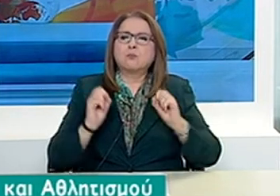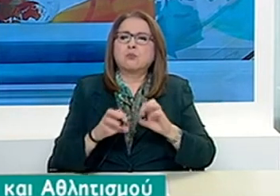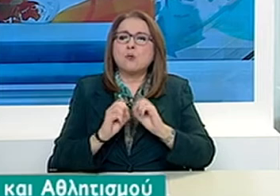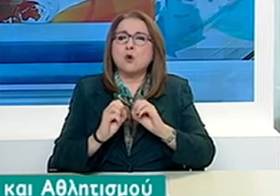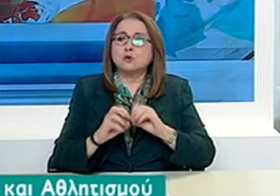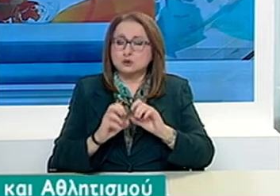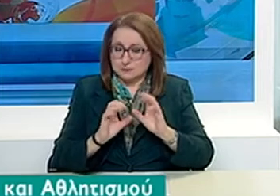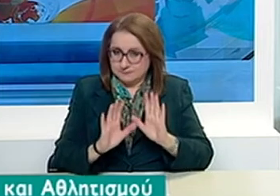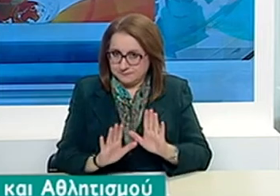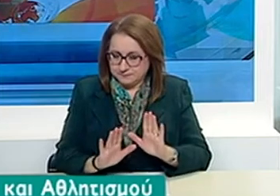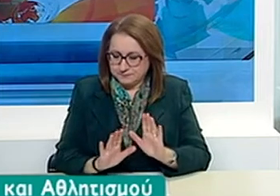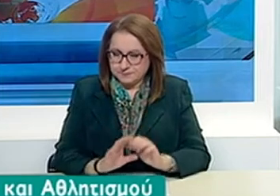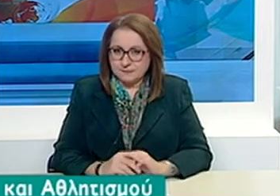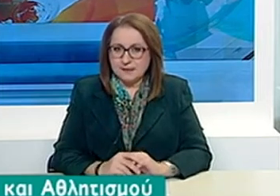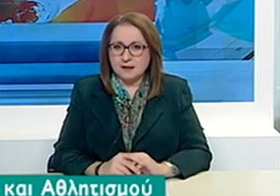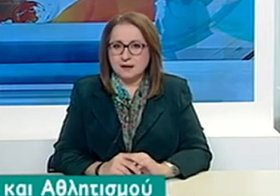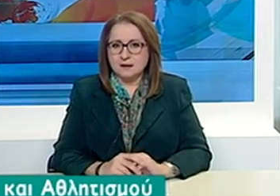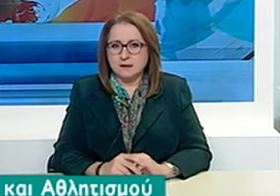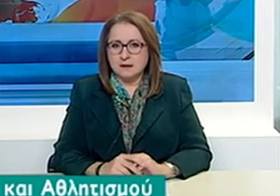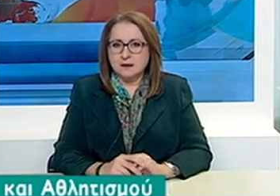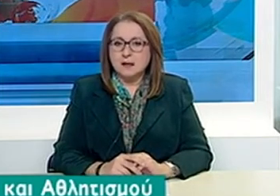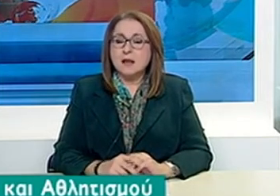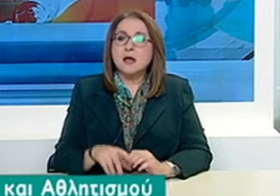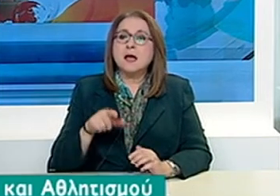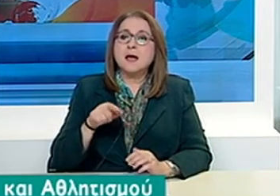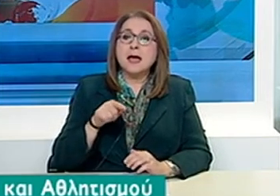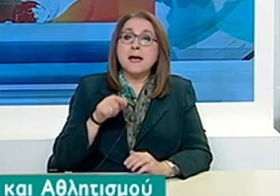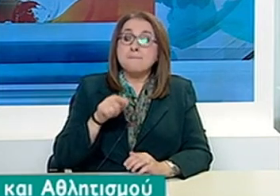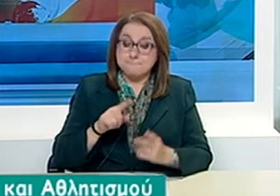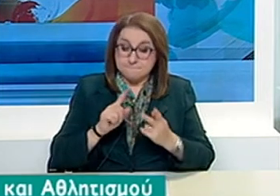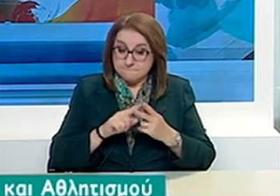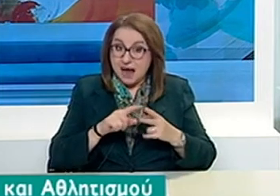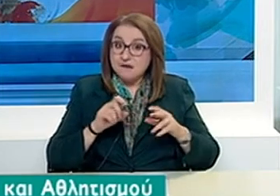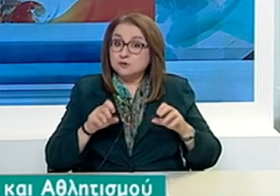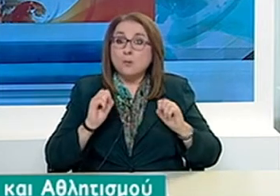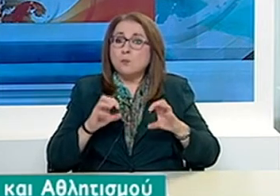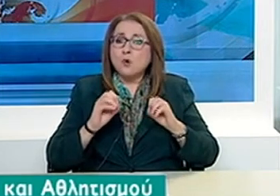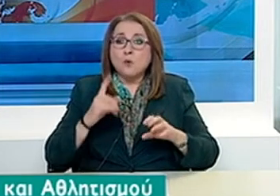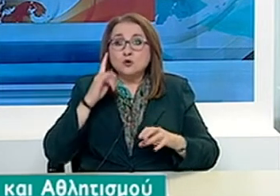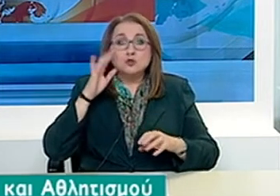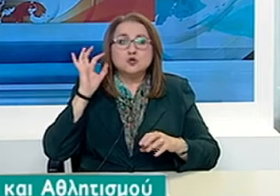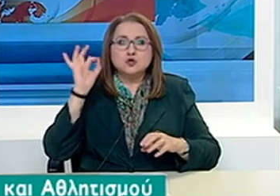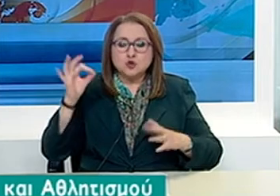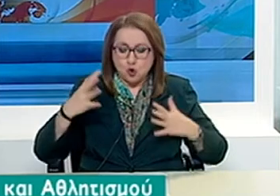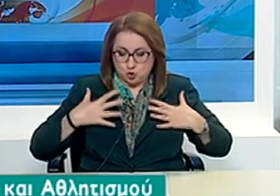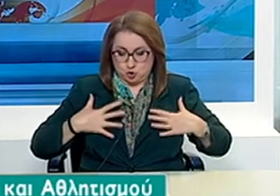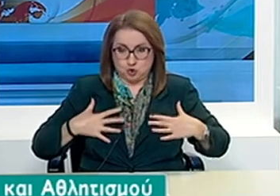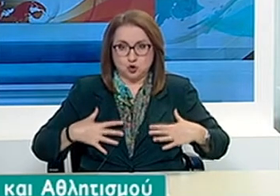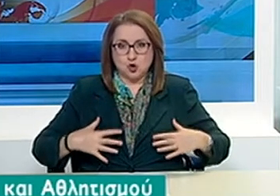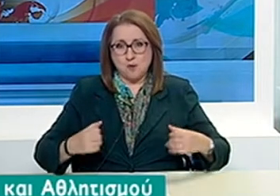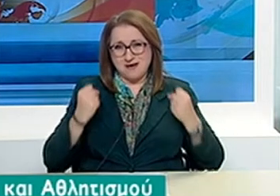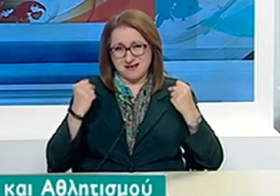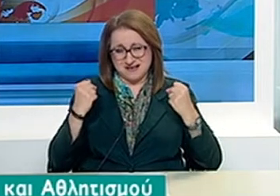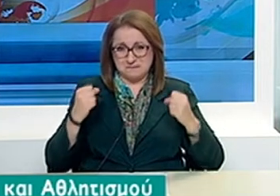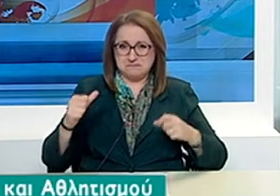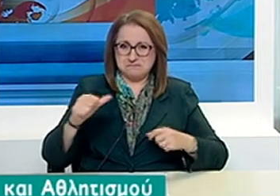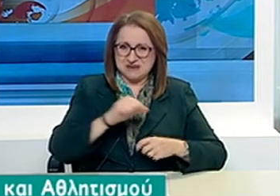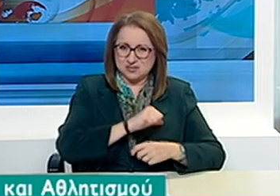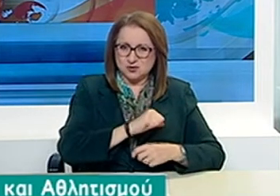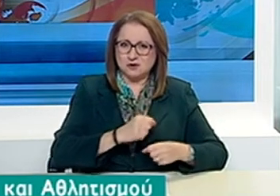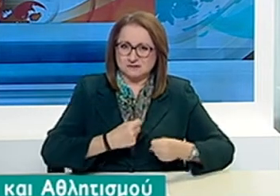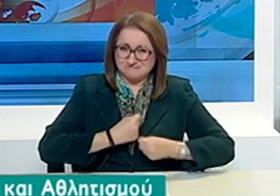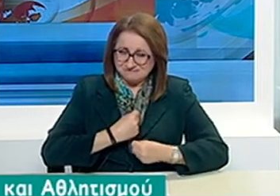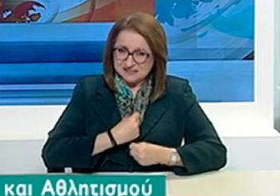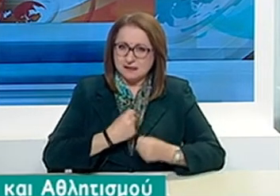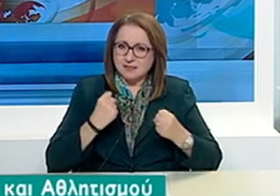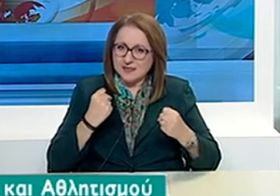Η προπόνηση θα αφορά αυστηρά στην επαναφορά της φυσικής κατάστασης των αθλητών, στην ενδυνάμωση και